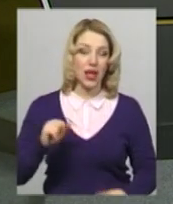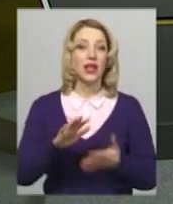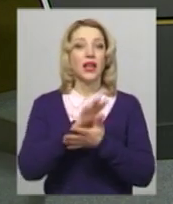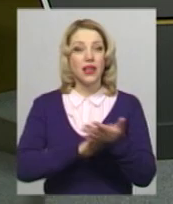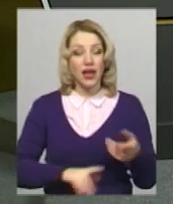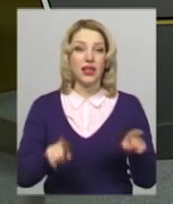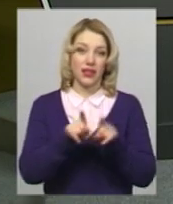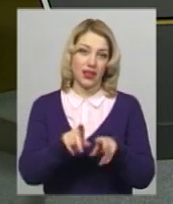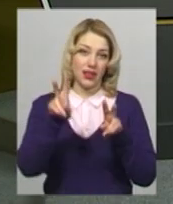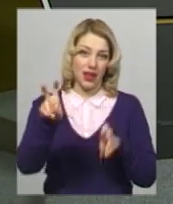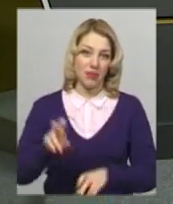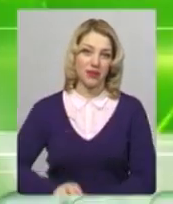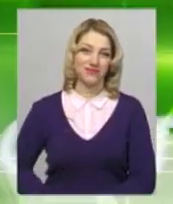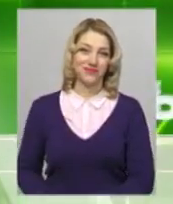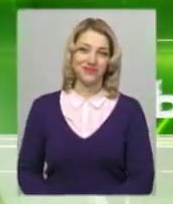Далі коротко про такі теми.